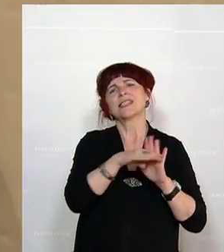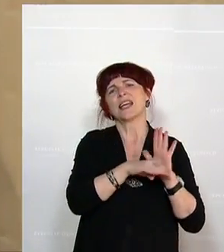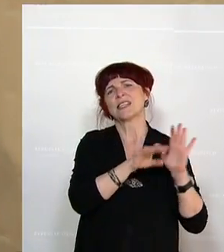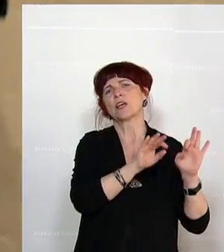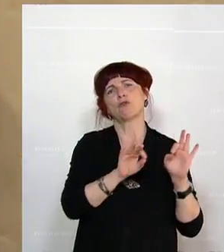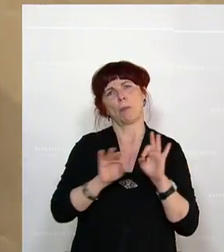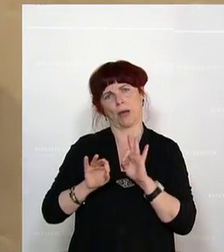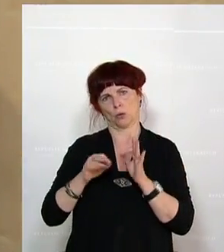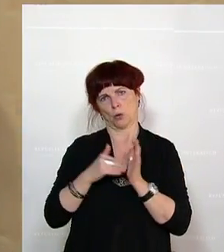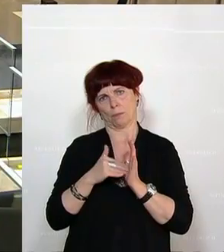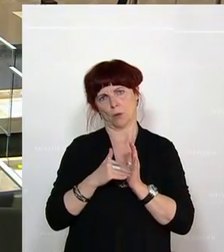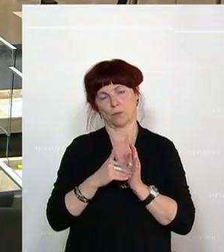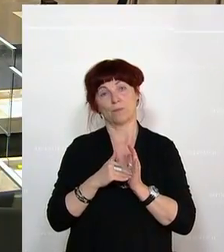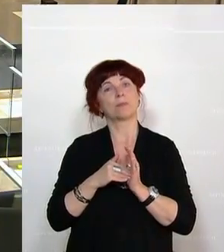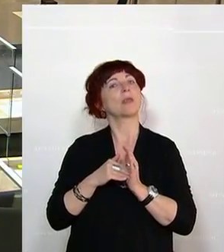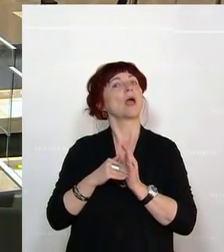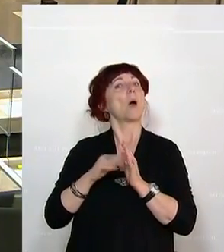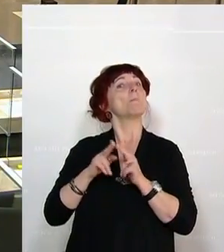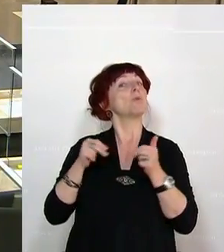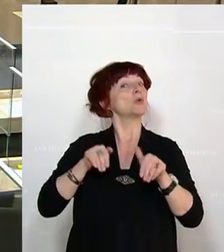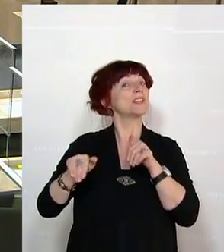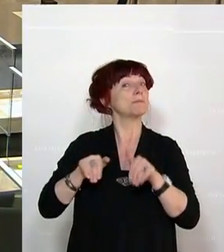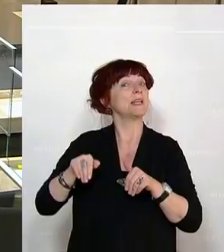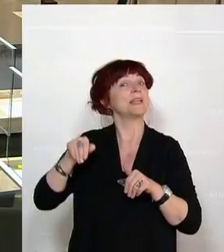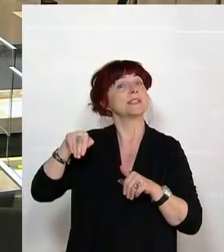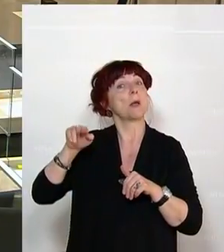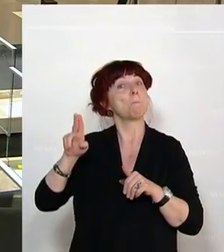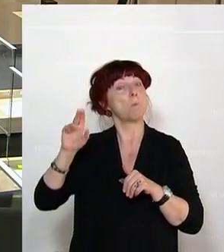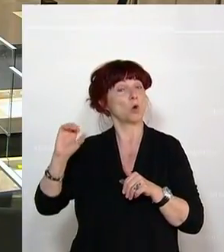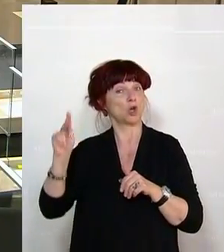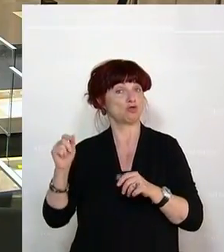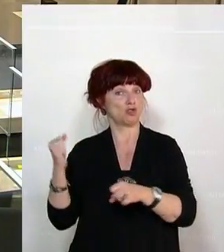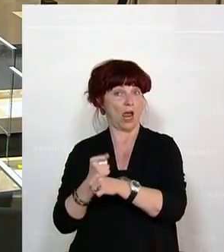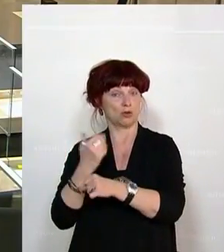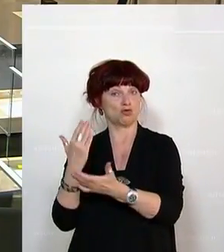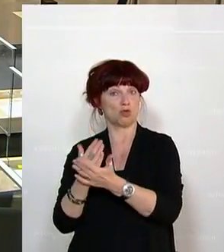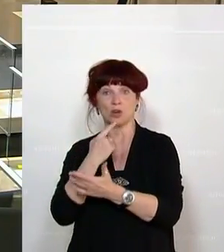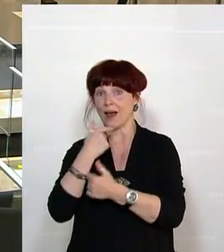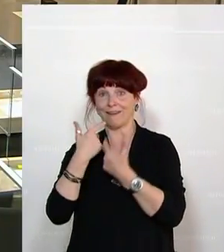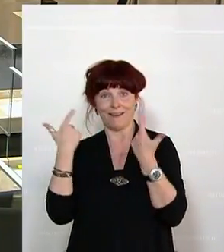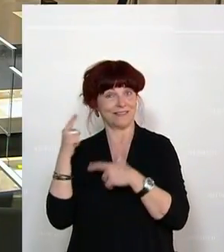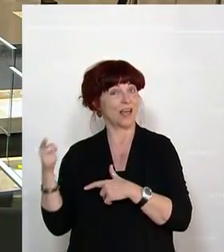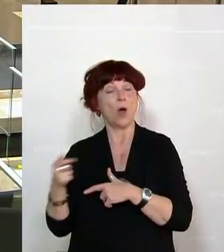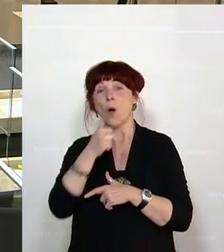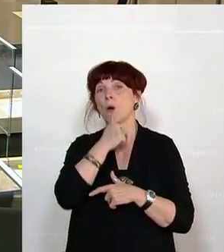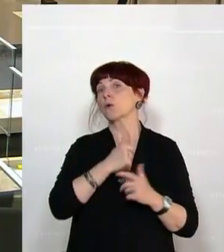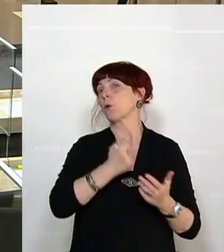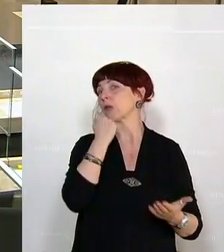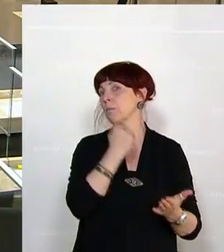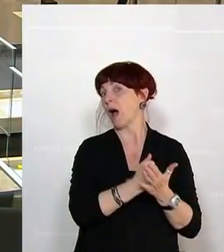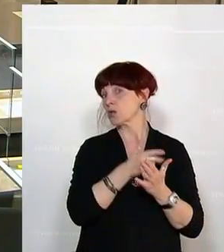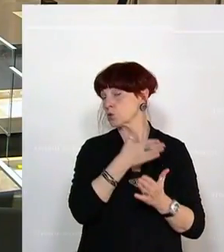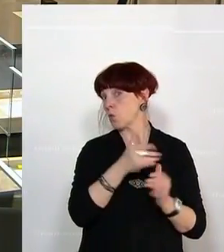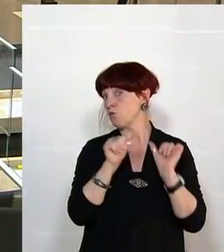Dabei hat der Herr Bundesminister Mückstein in seinen Ausführungen gerade eben ja ganz klar gesagt, dass dieser grüne Pass in dieser Form gar nicht so